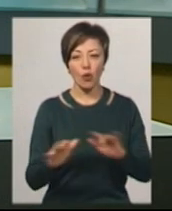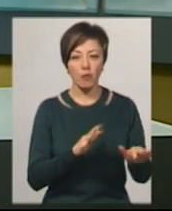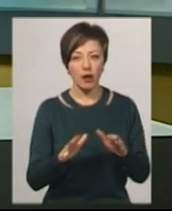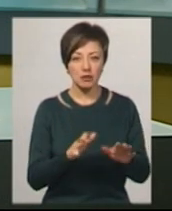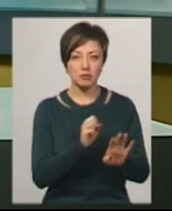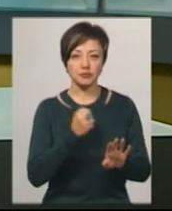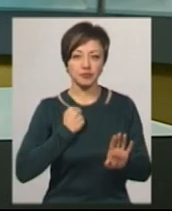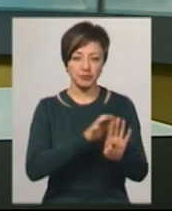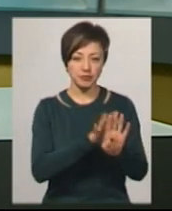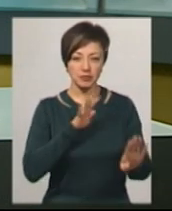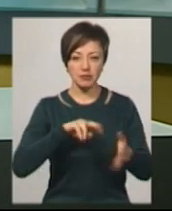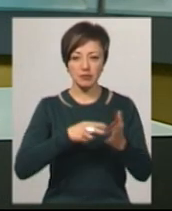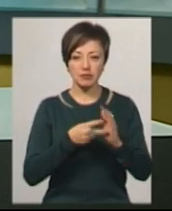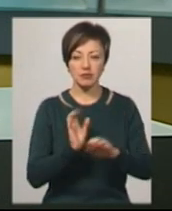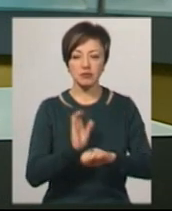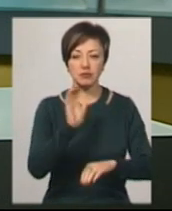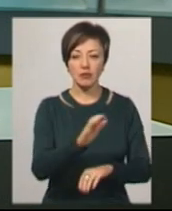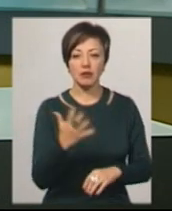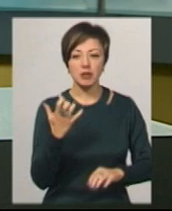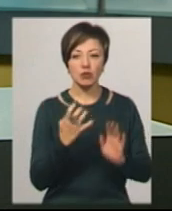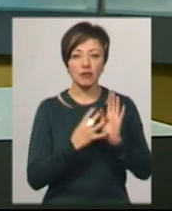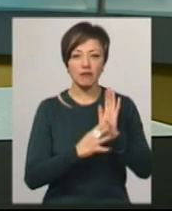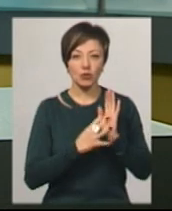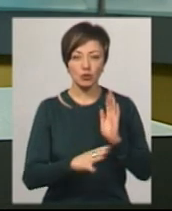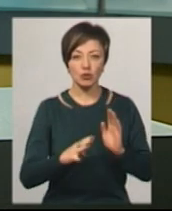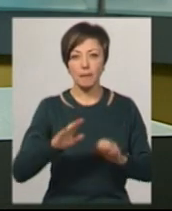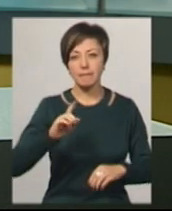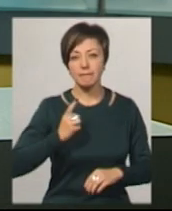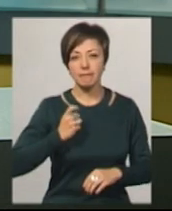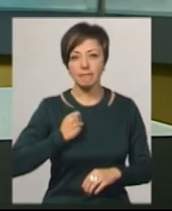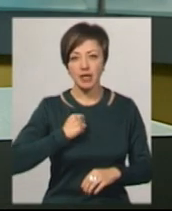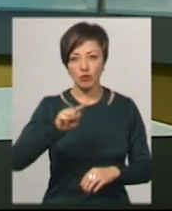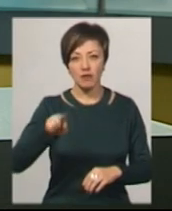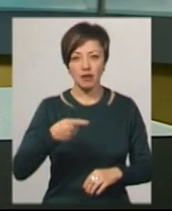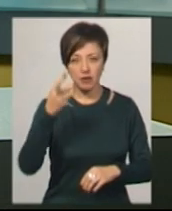Збройних сил України планують відправити 590 призовників із Хмельниччини.